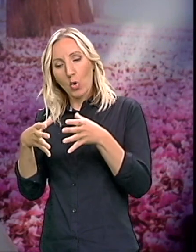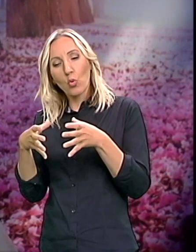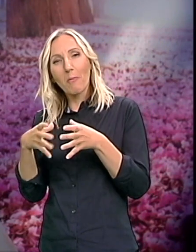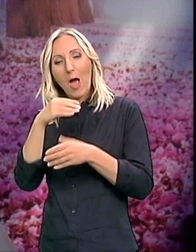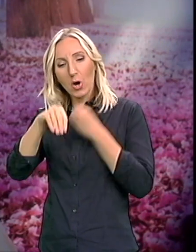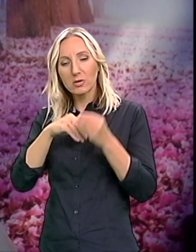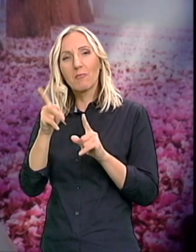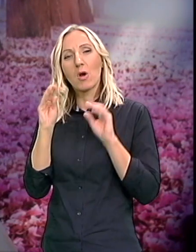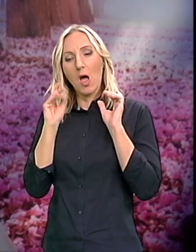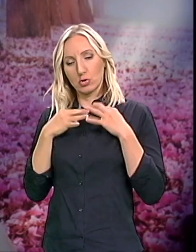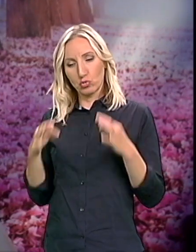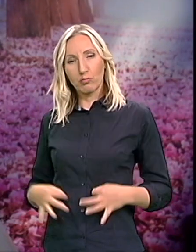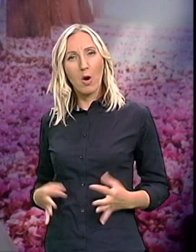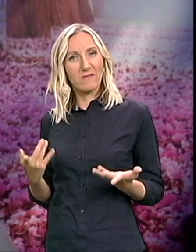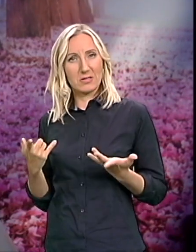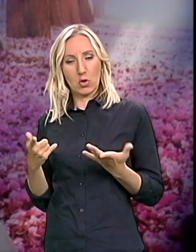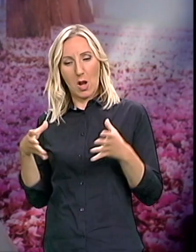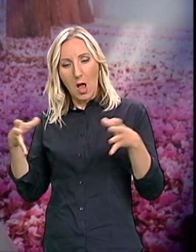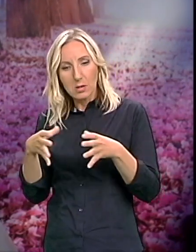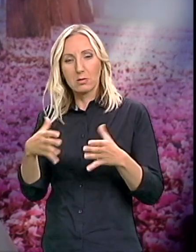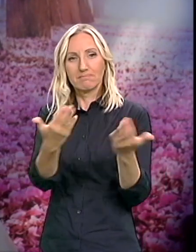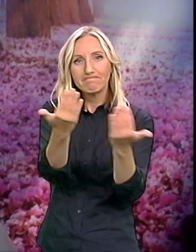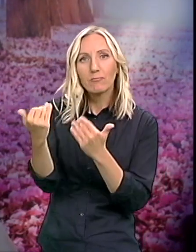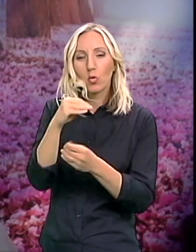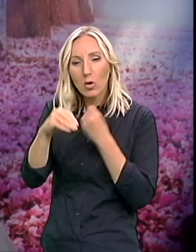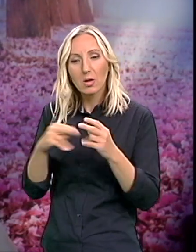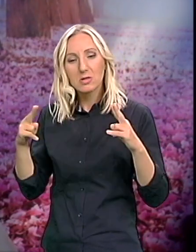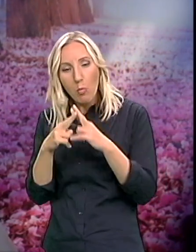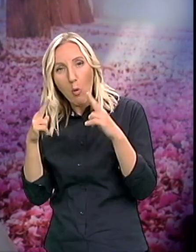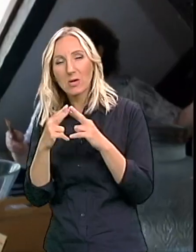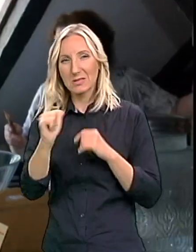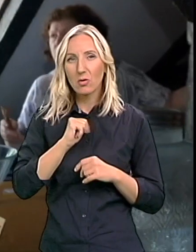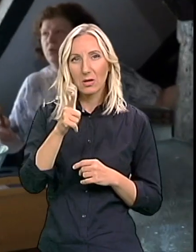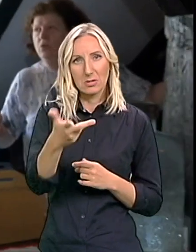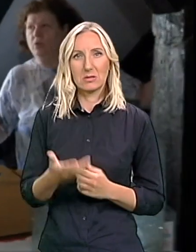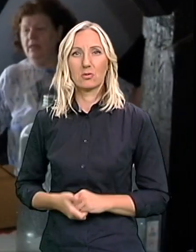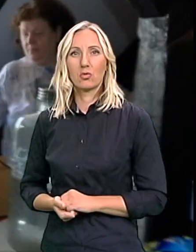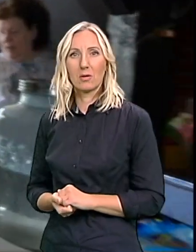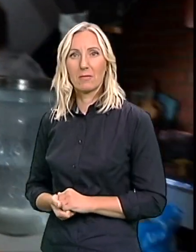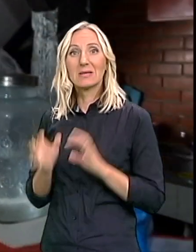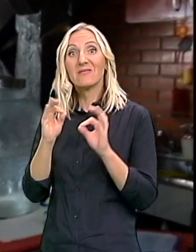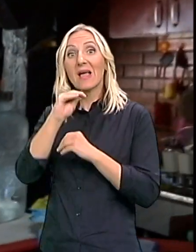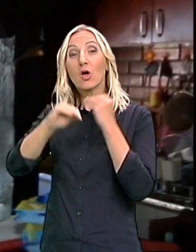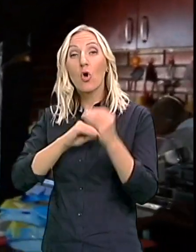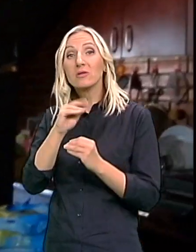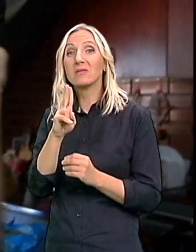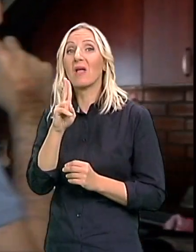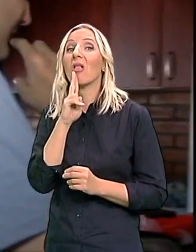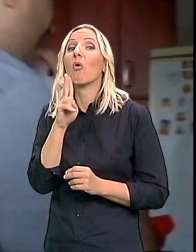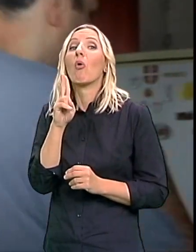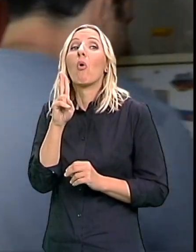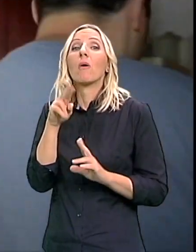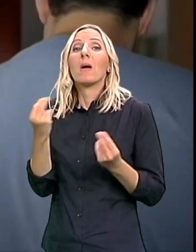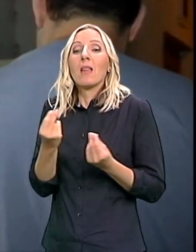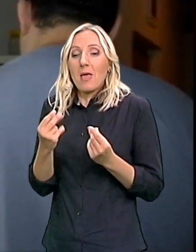Treninzi Gde će oni da se sastaju Da se upoznaju jedni sa drugima Svaki roditelj koji je prošao Neki